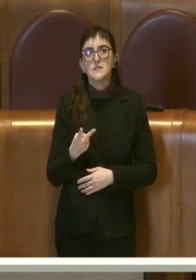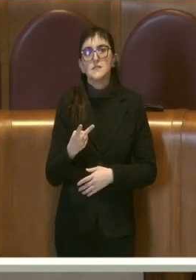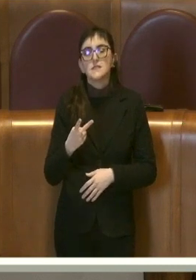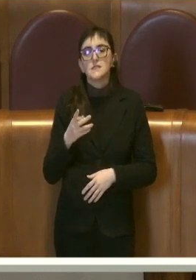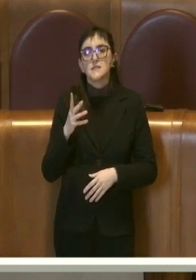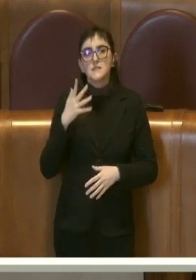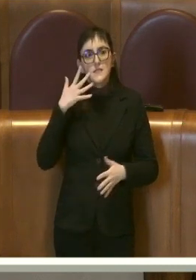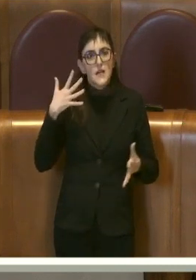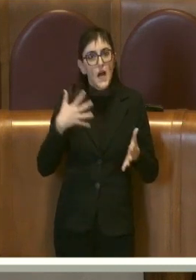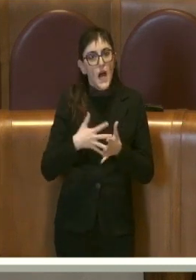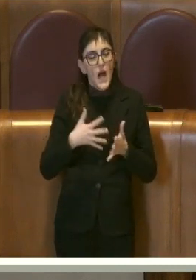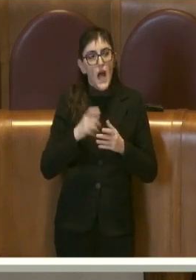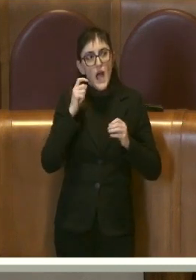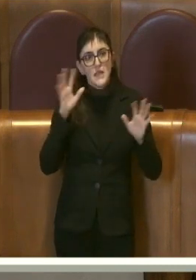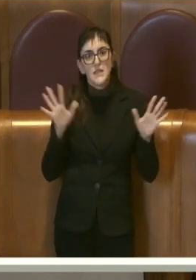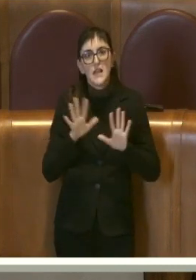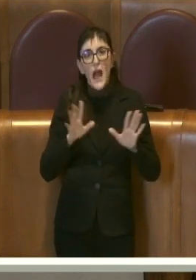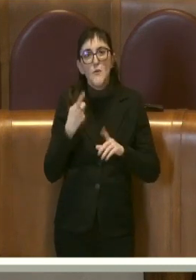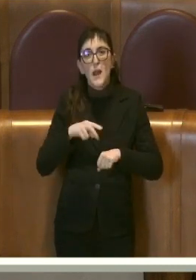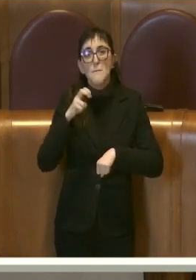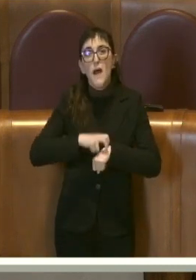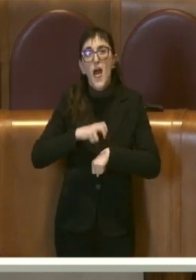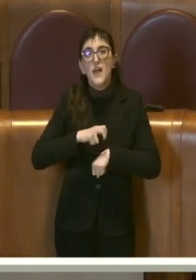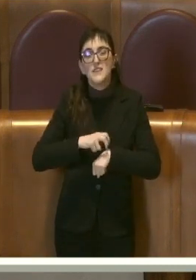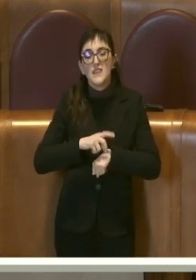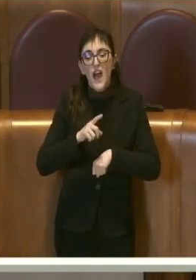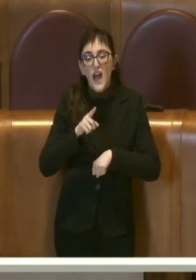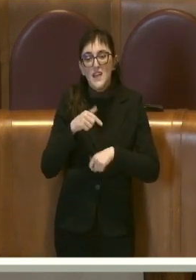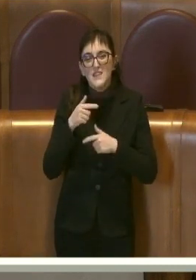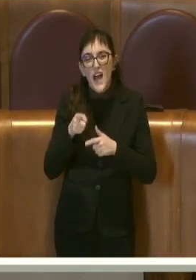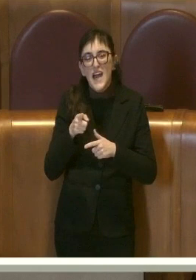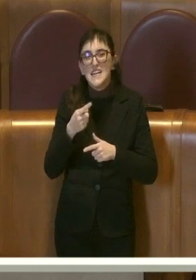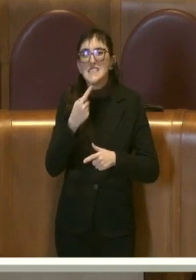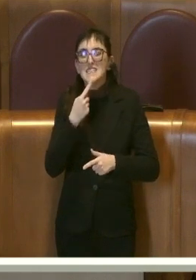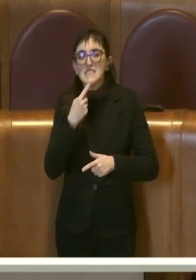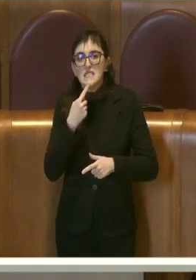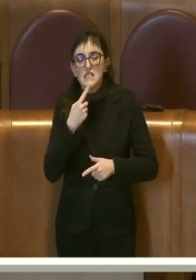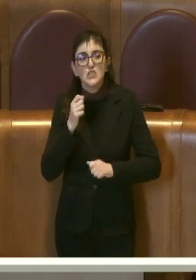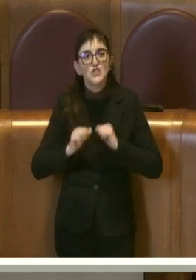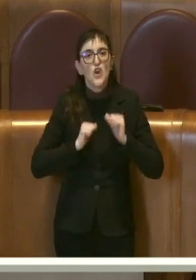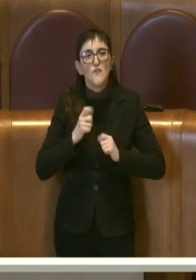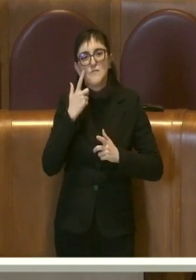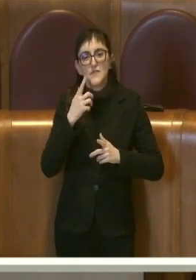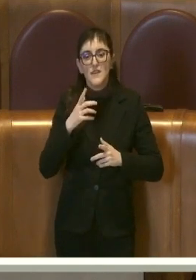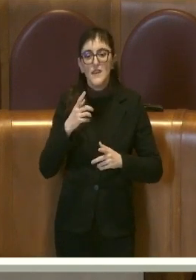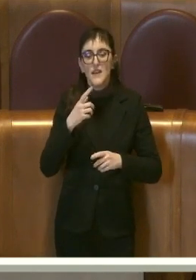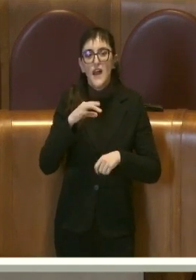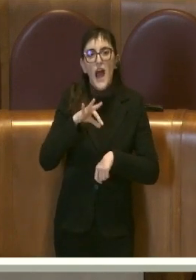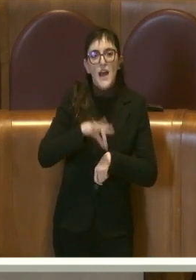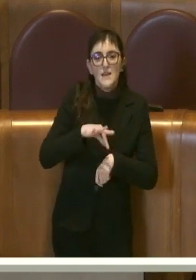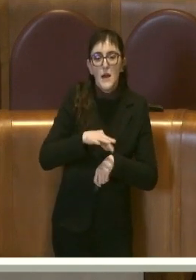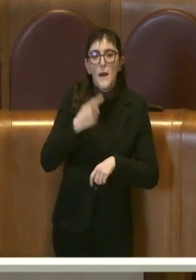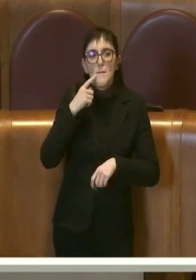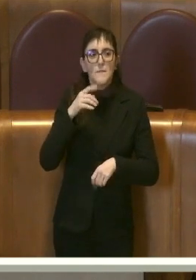che caratterizza i soggetti affetti da sindrome da gioco con vincita in denaro come